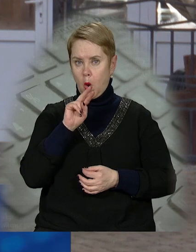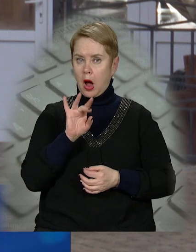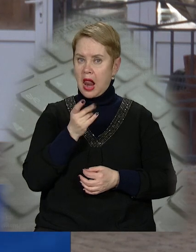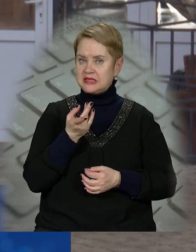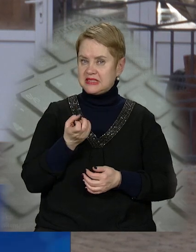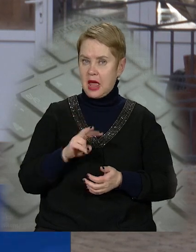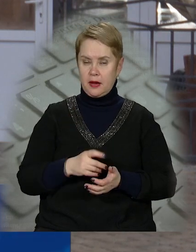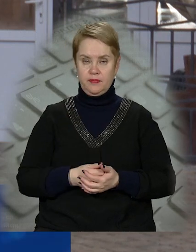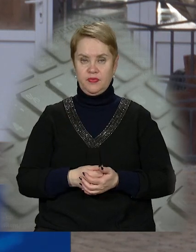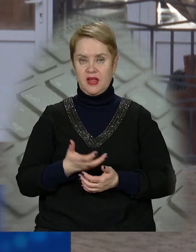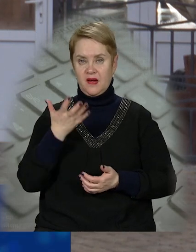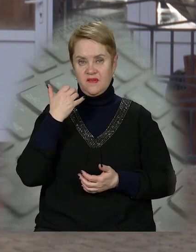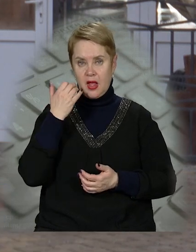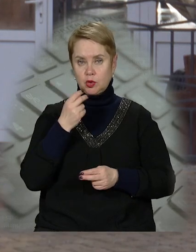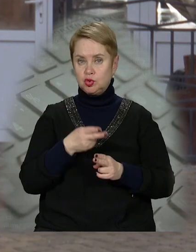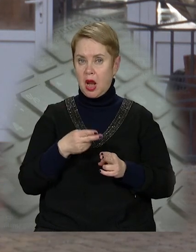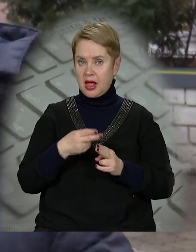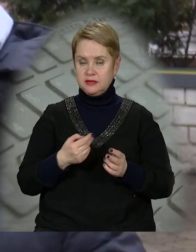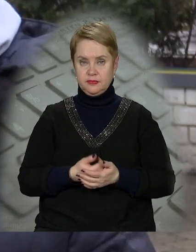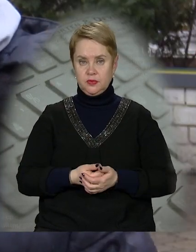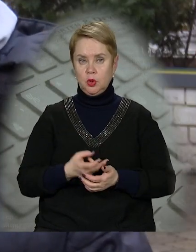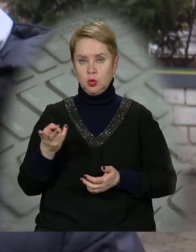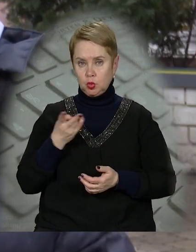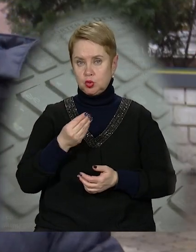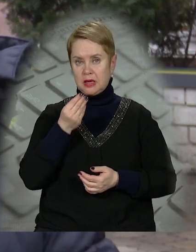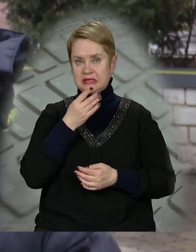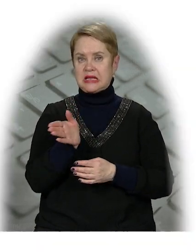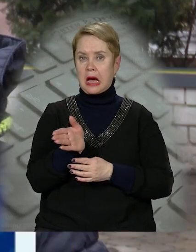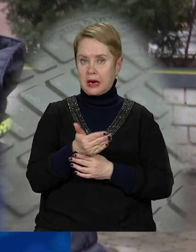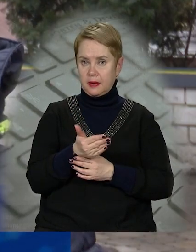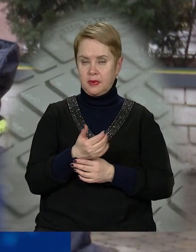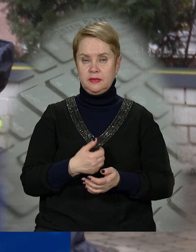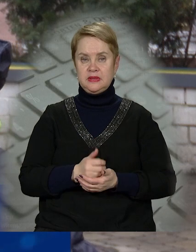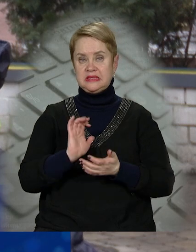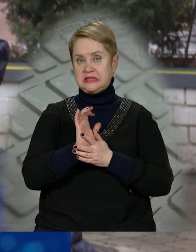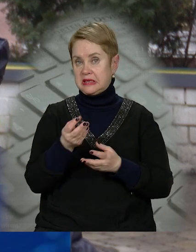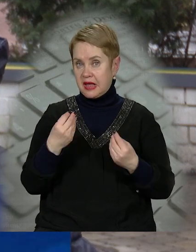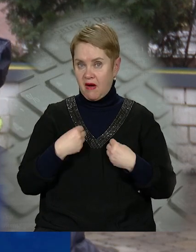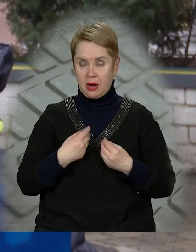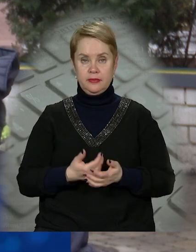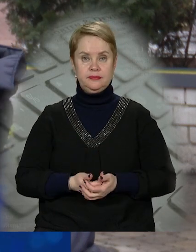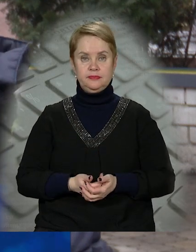кальція. А в яблоках – железо. Треба їсти рибу. Сир давали.